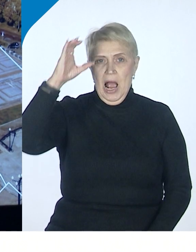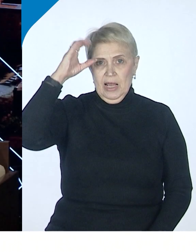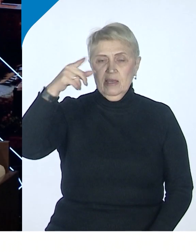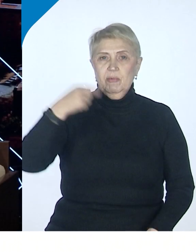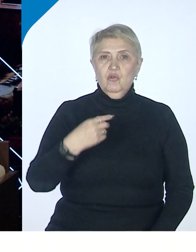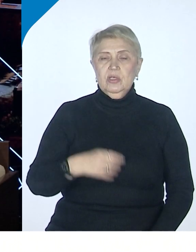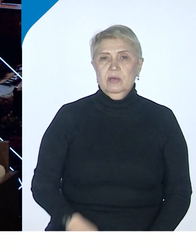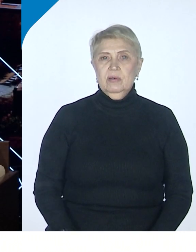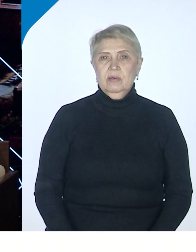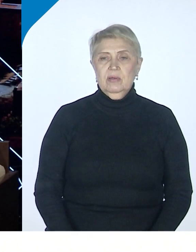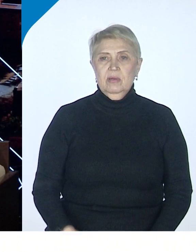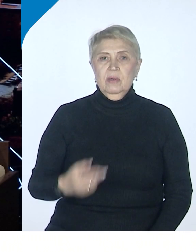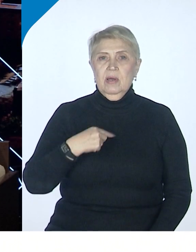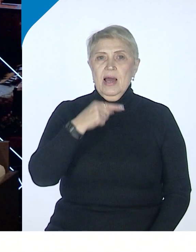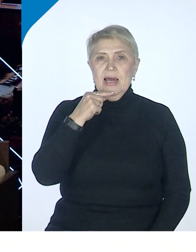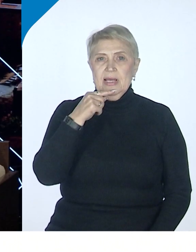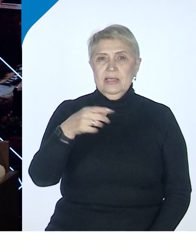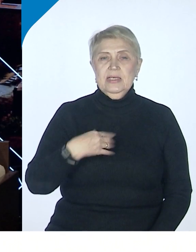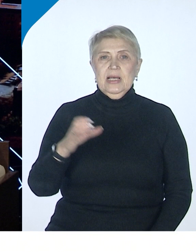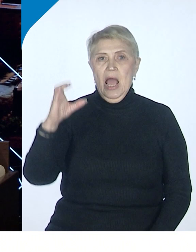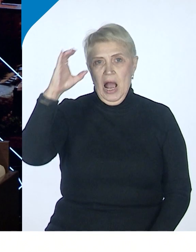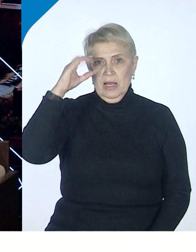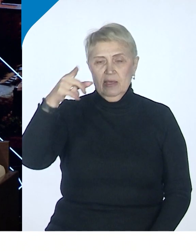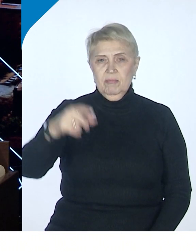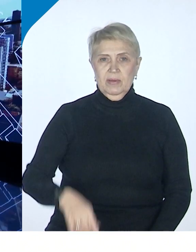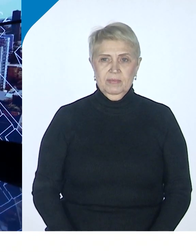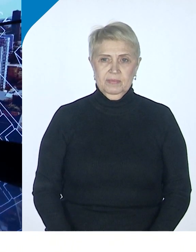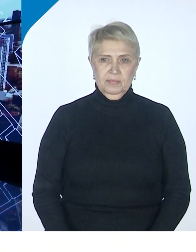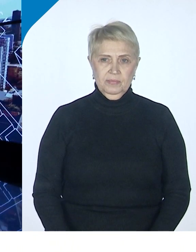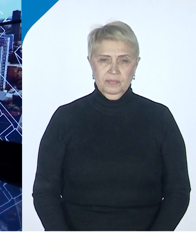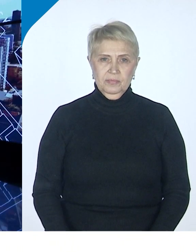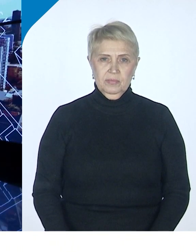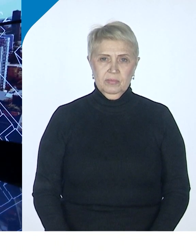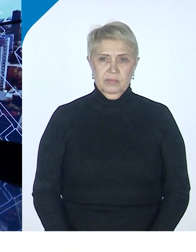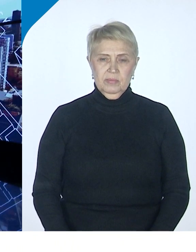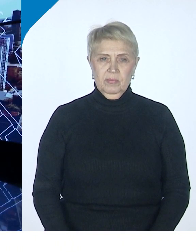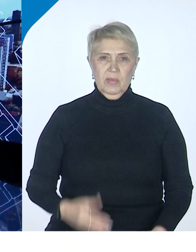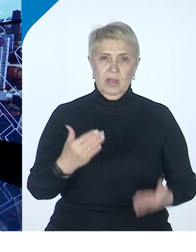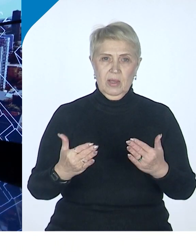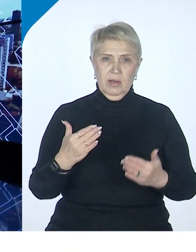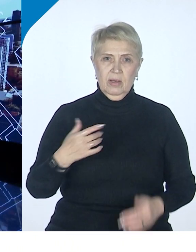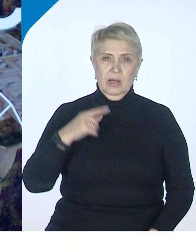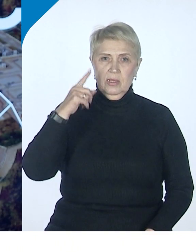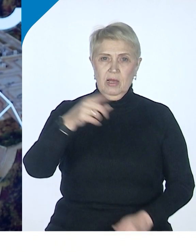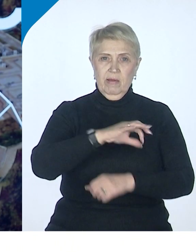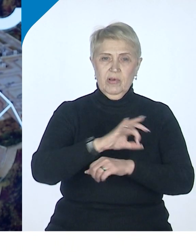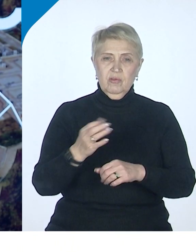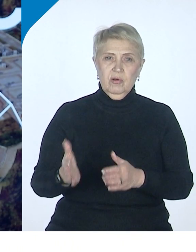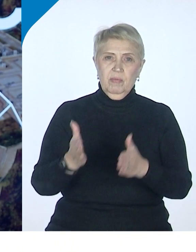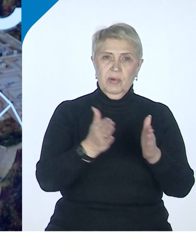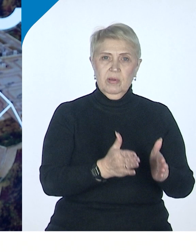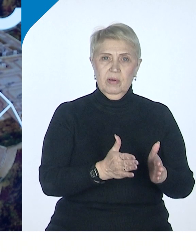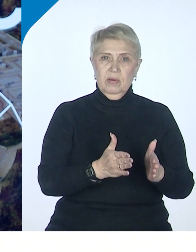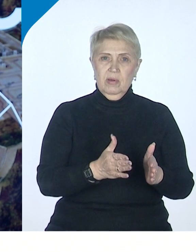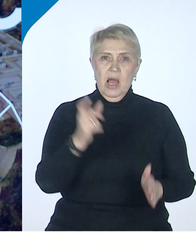экономических наук, академик Российской Академии Наук Павел Минакер. Павел Александрович, если от Дальнего Востока перейти непосредственно к